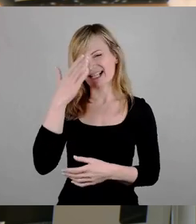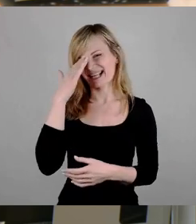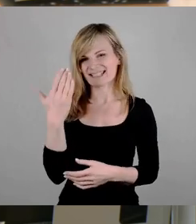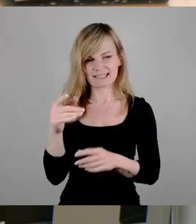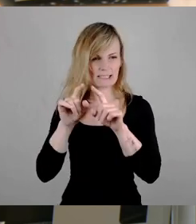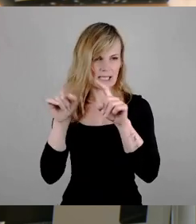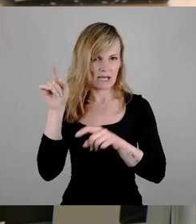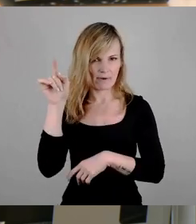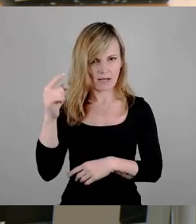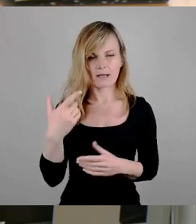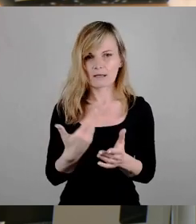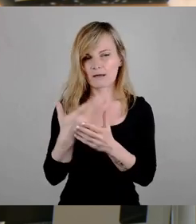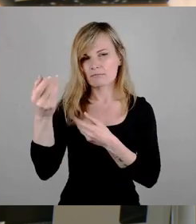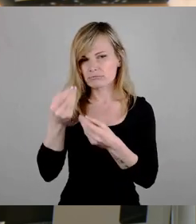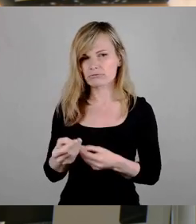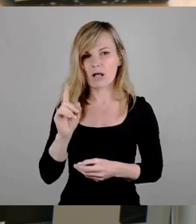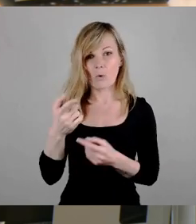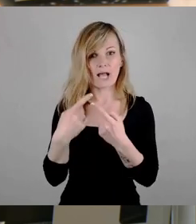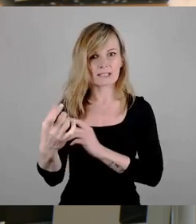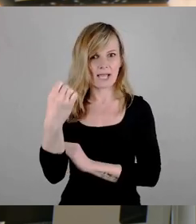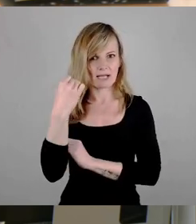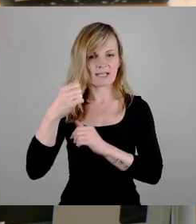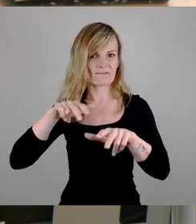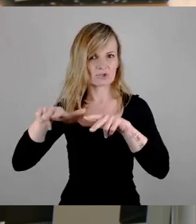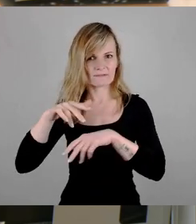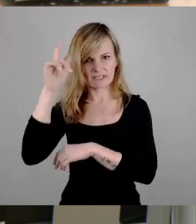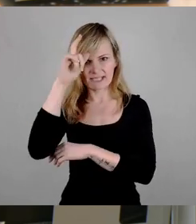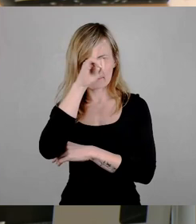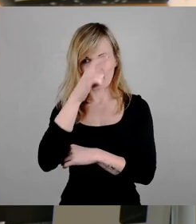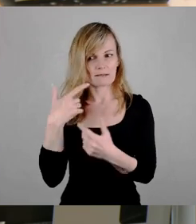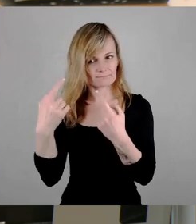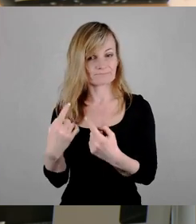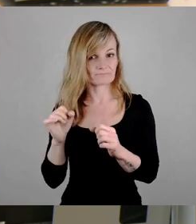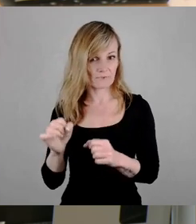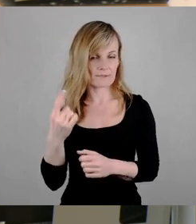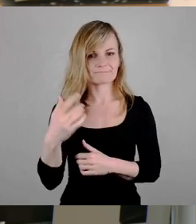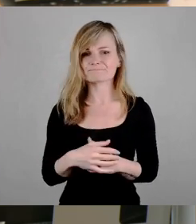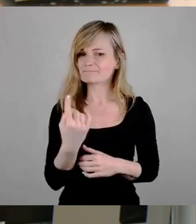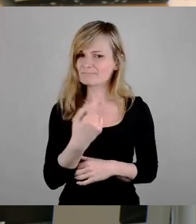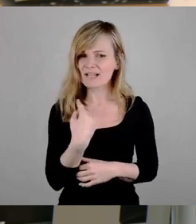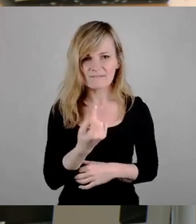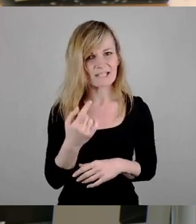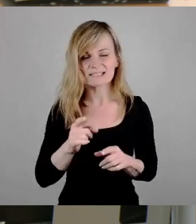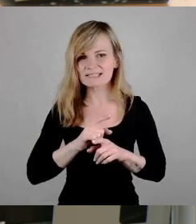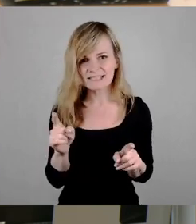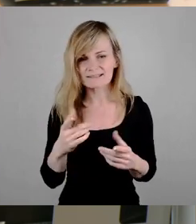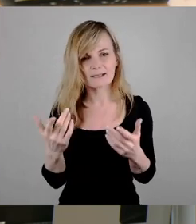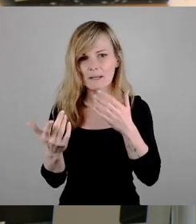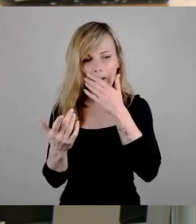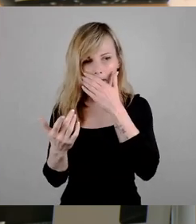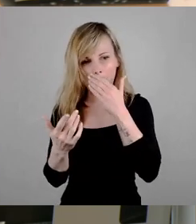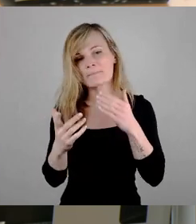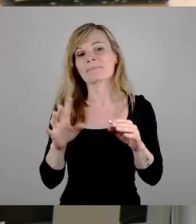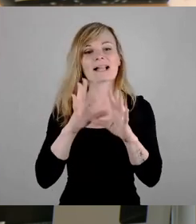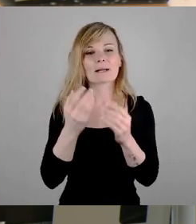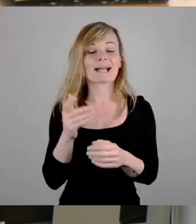und unterhalten Sie sich mal mit anderen energiewirtschaftlichen Experten. Wir sind ja überhaupt nicht grundsätzlich gegen